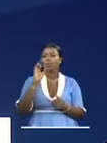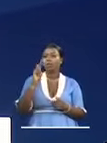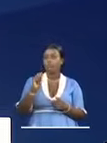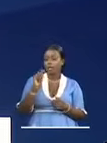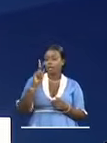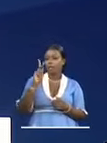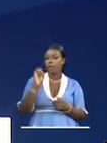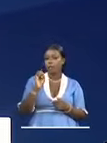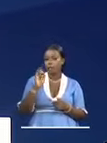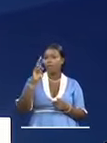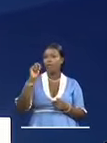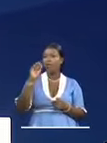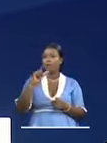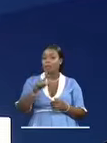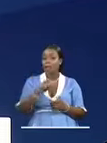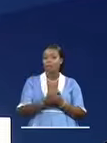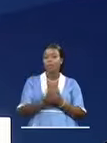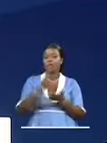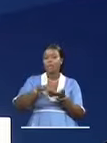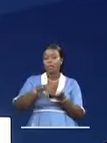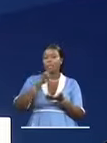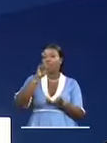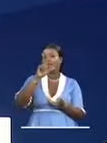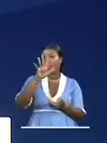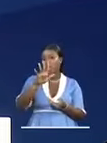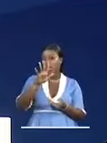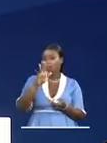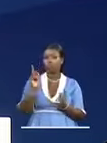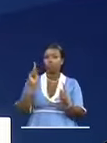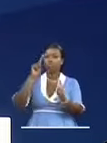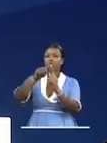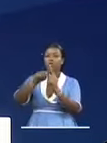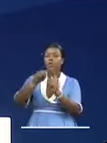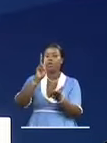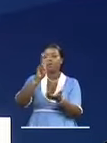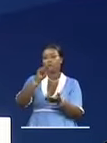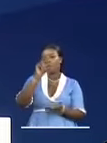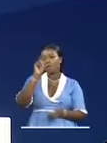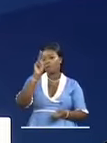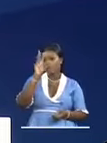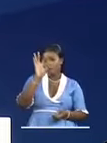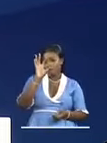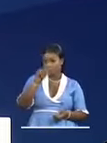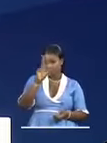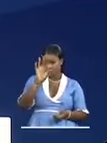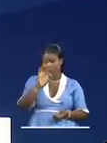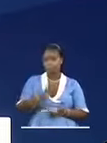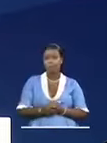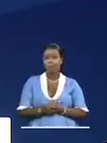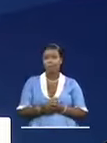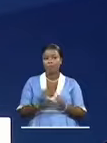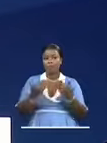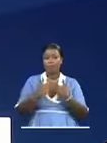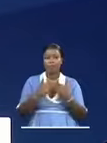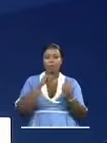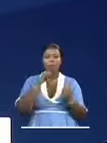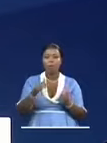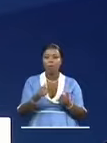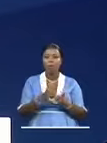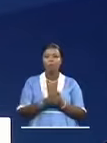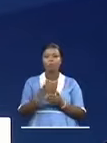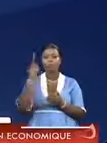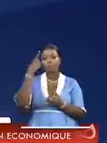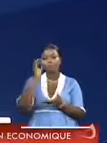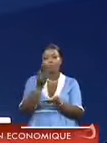2025-2029 qui soit à hauteur des moyens de l'administration publique. Il n'y aura pas de groupe consultatif pour